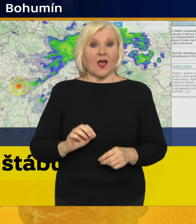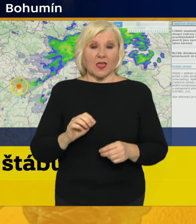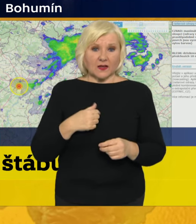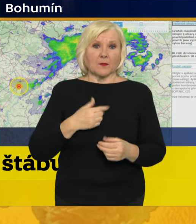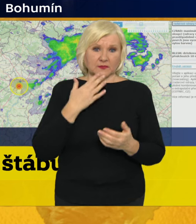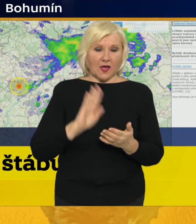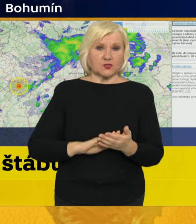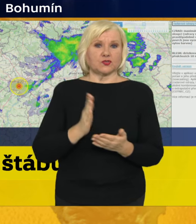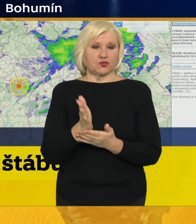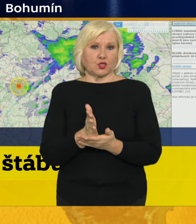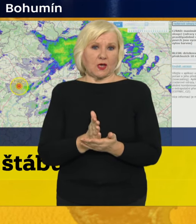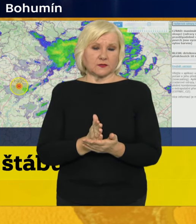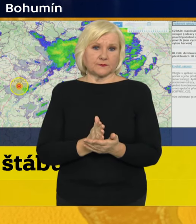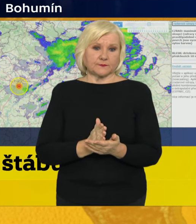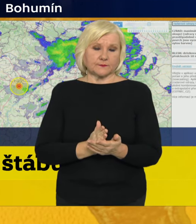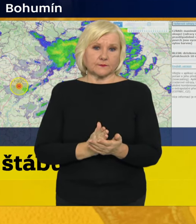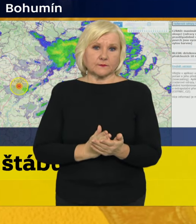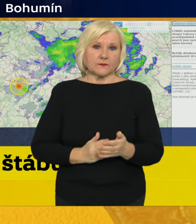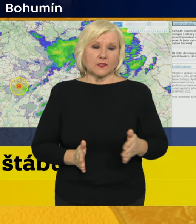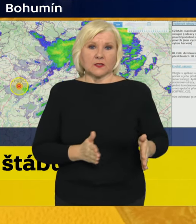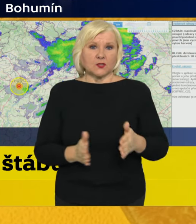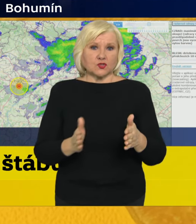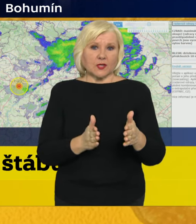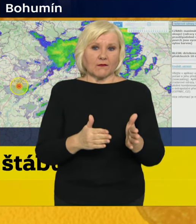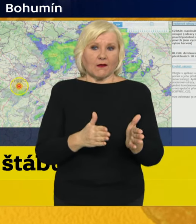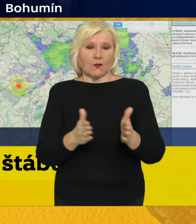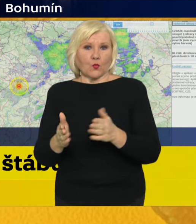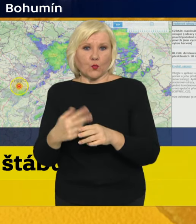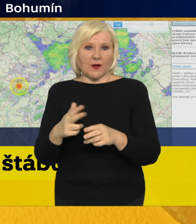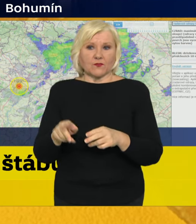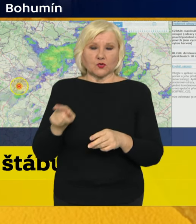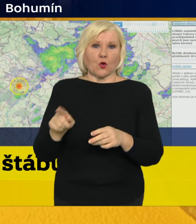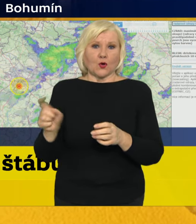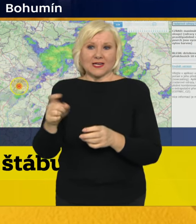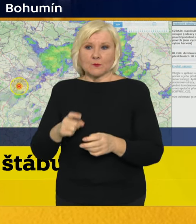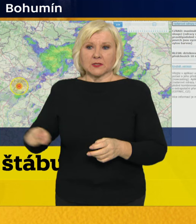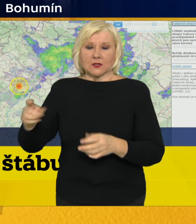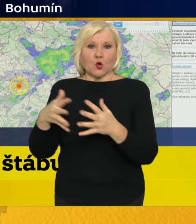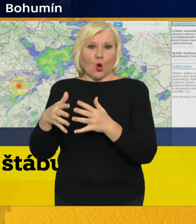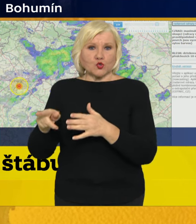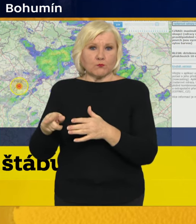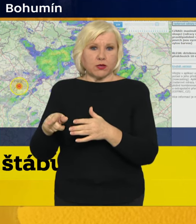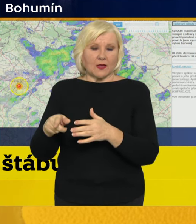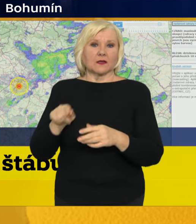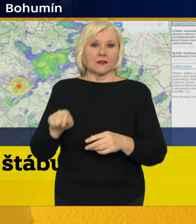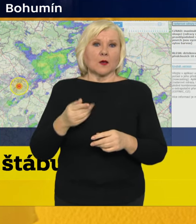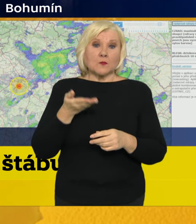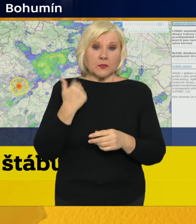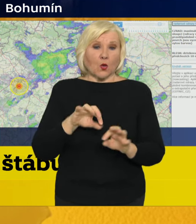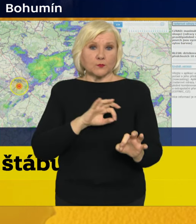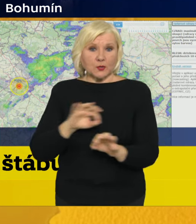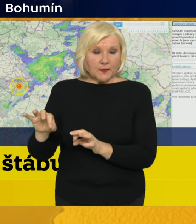toho toku transformovat do rybníku Rožumberg, kde jsme měli připravených až 10